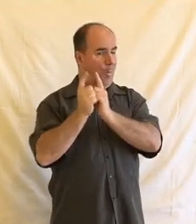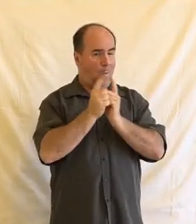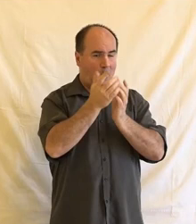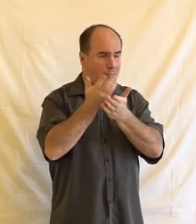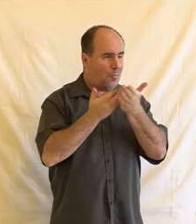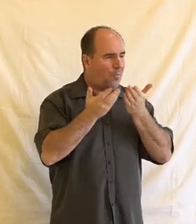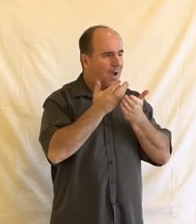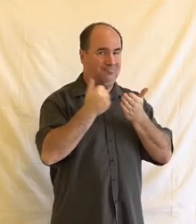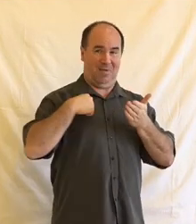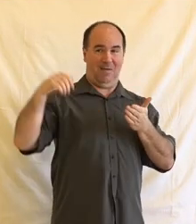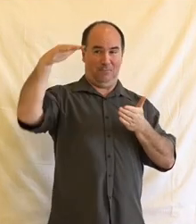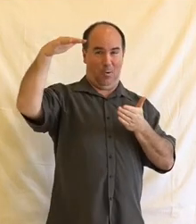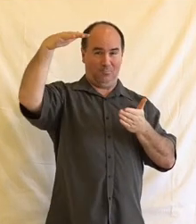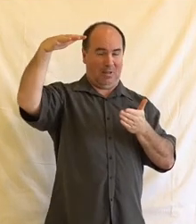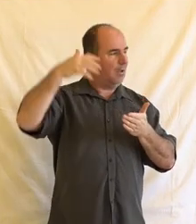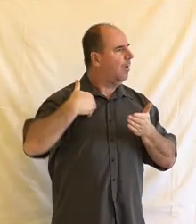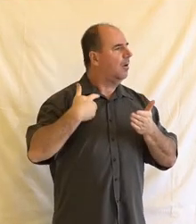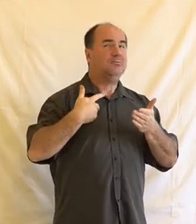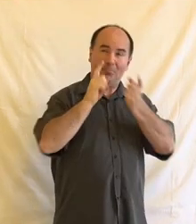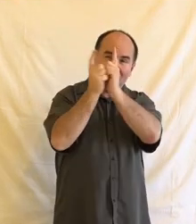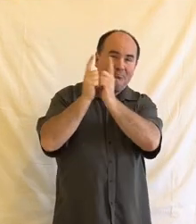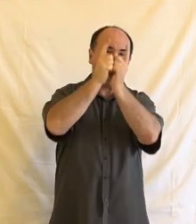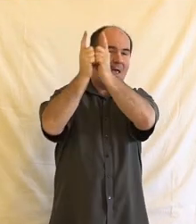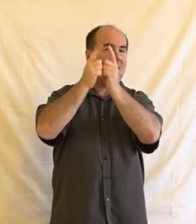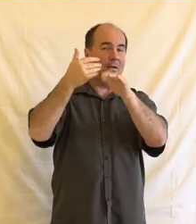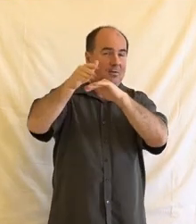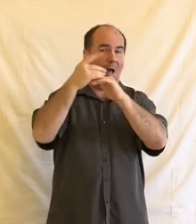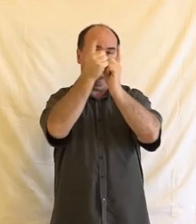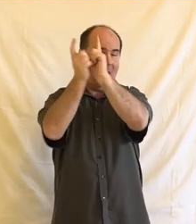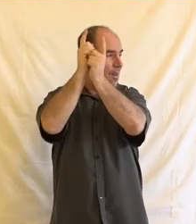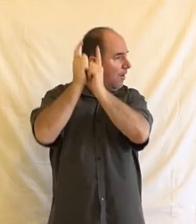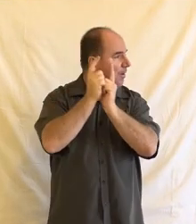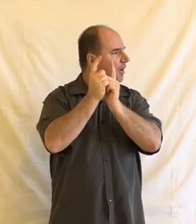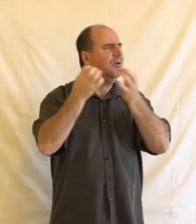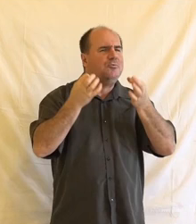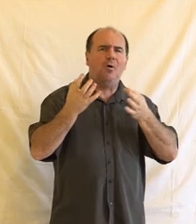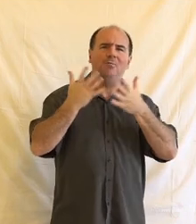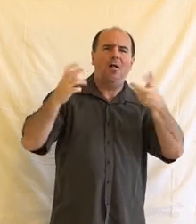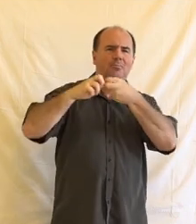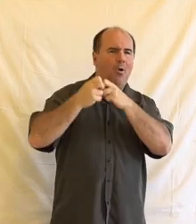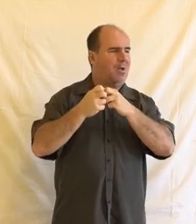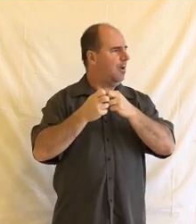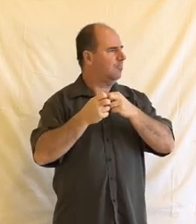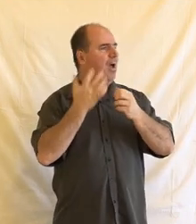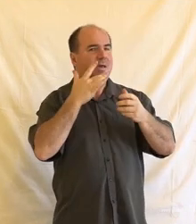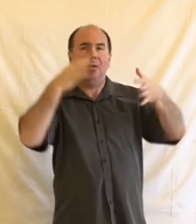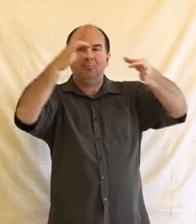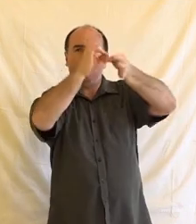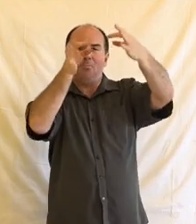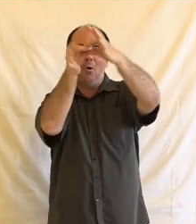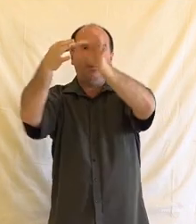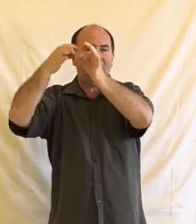úrovni, kde se ještě o těchto tématech jedná, jak jsou té různé iniciativy mezi sebou spojené.